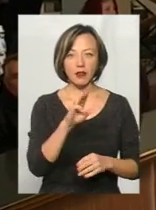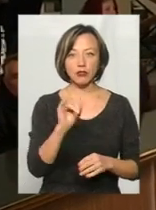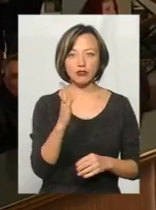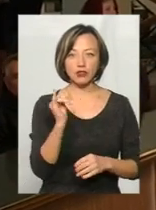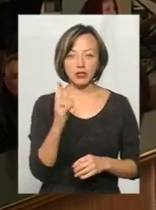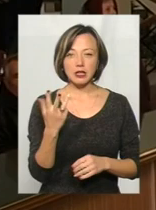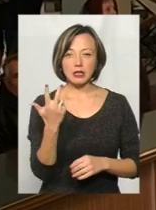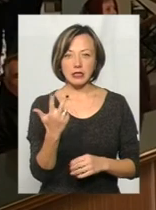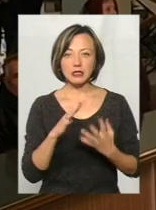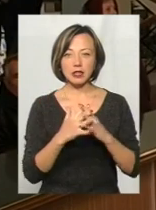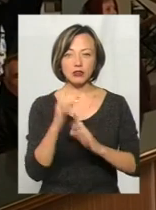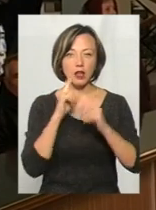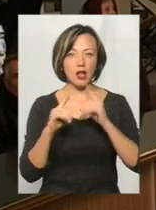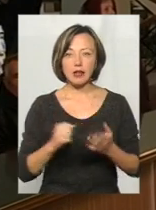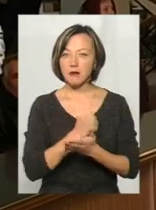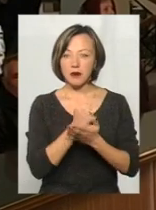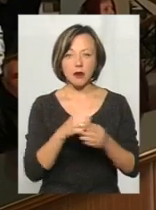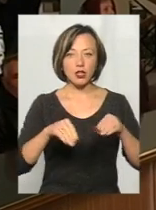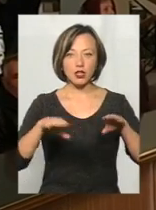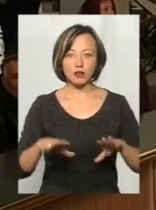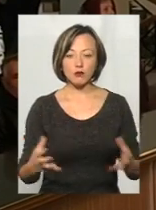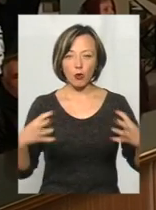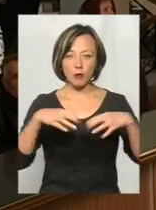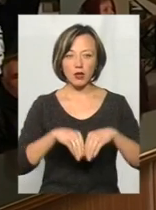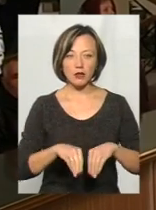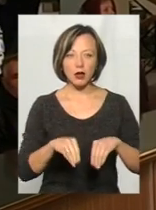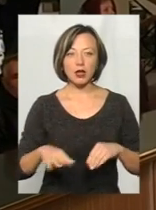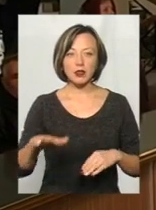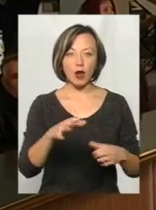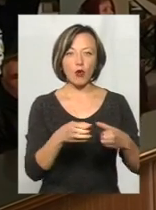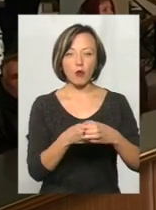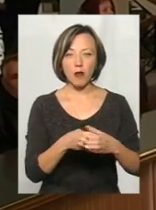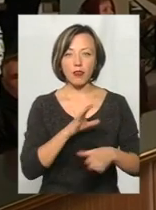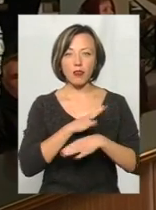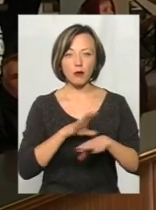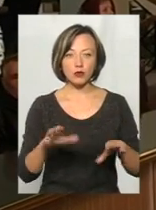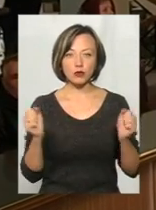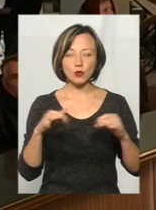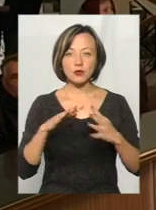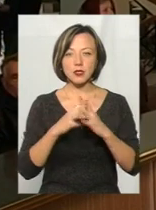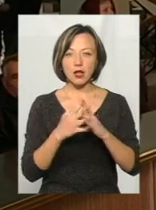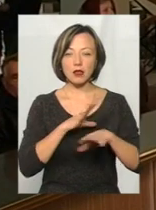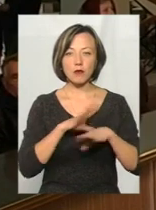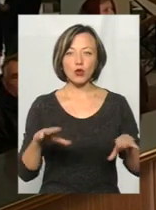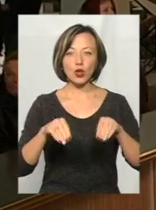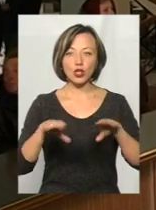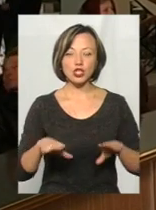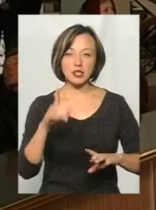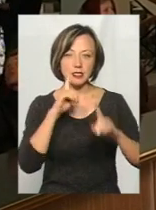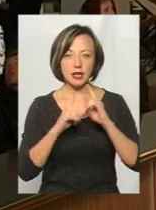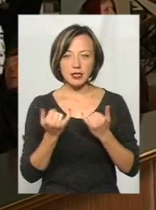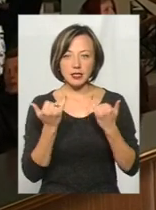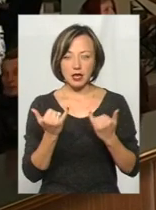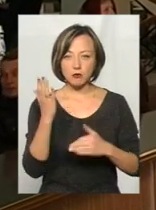селищних ради, які не приймали жодного рішення про об'єднання в Крупецькому об'єднанні територіальної громади, не було сходин з села, не було рішення сесії, і їх зараз в